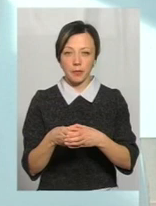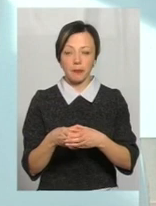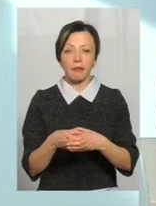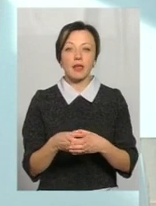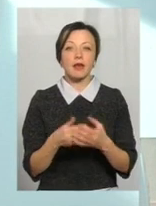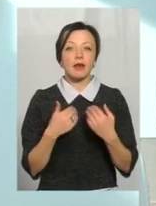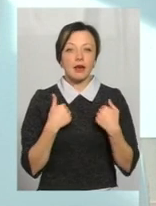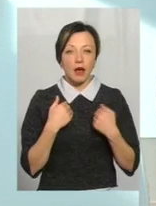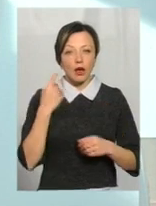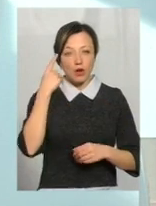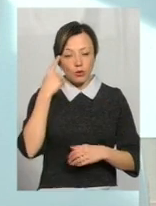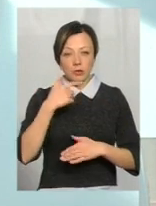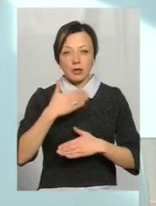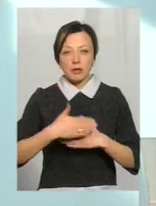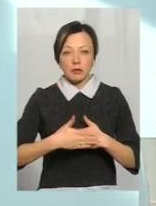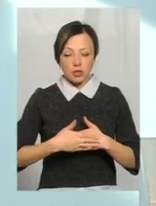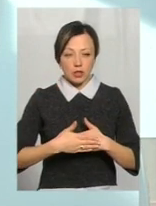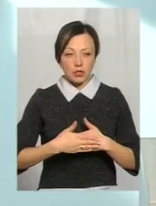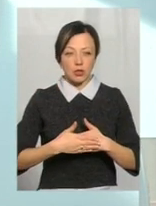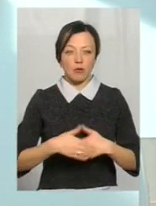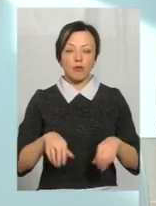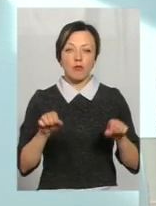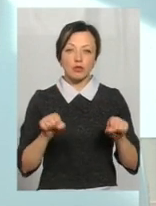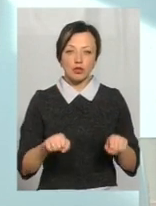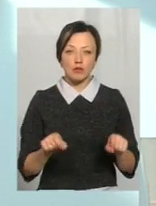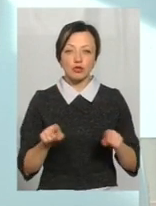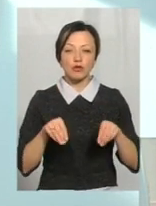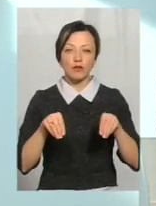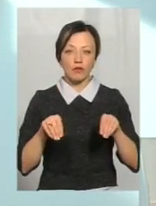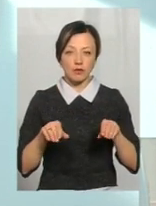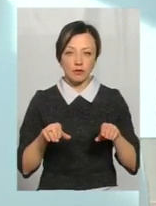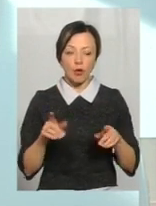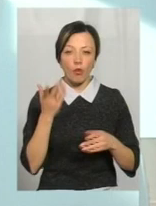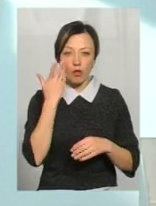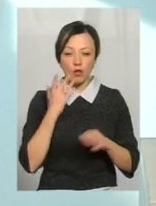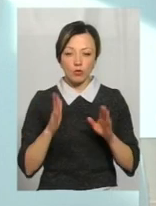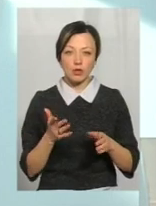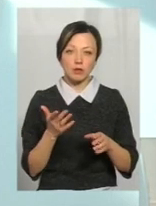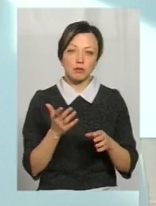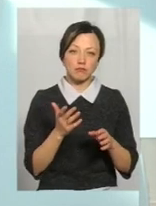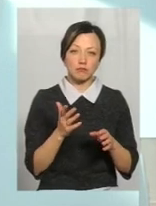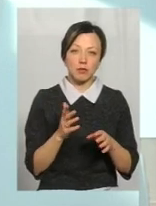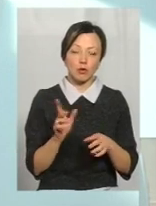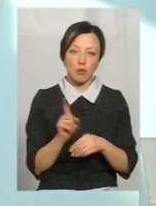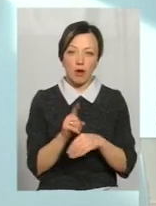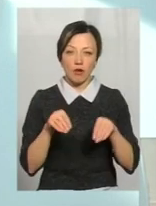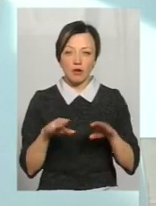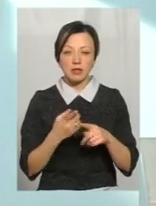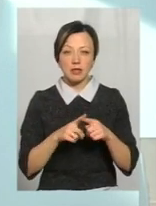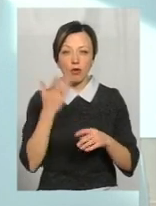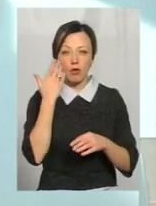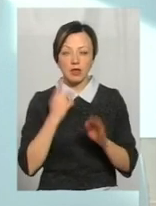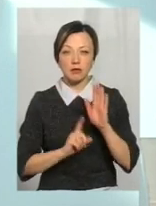Я думаю, найближчій можливість, коли буде більш-менш вирішено це питання, це коли ми